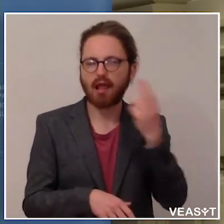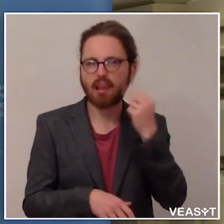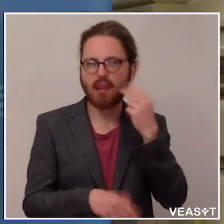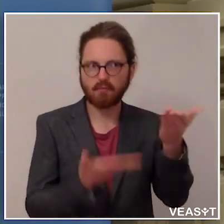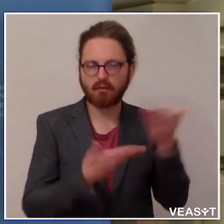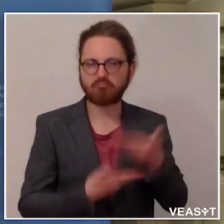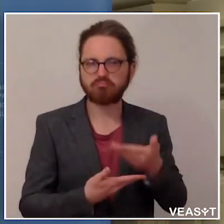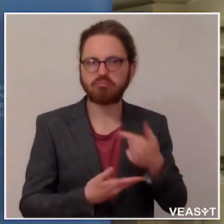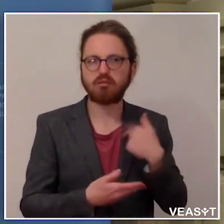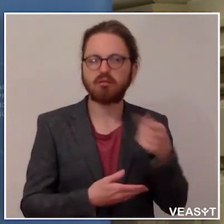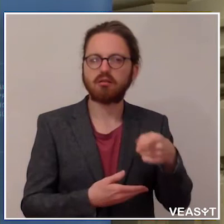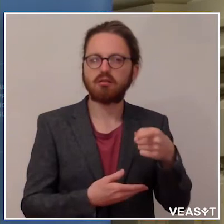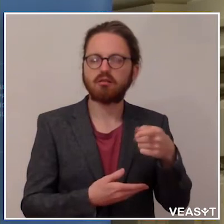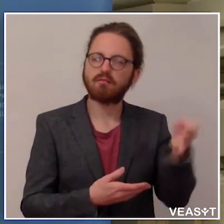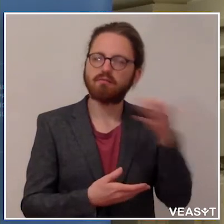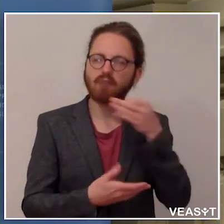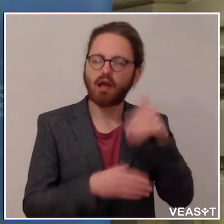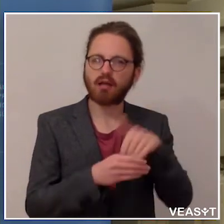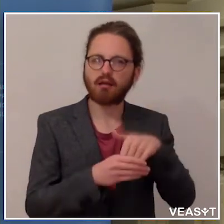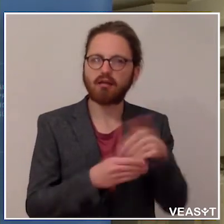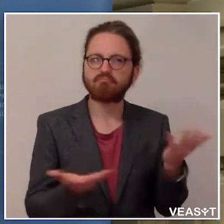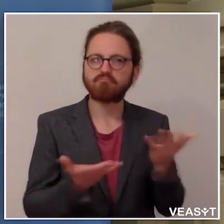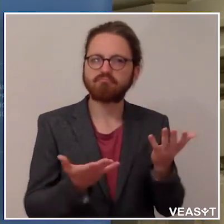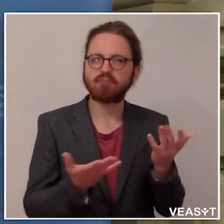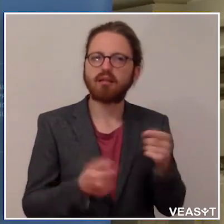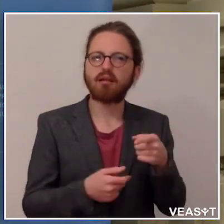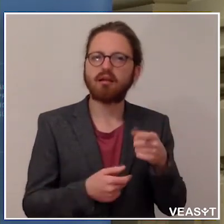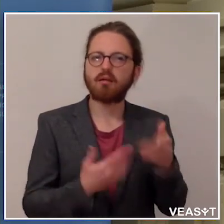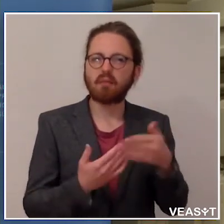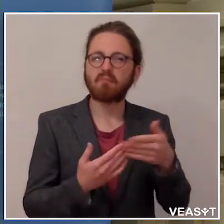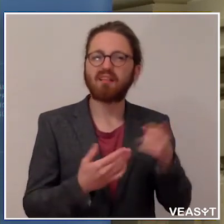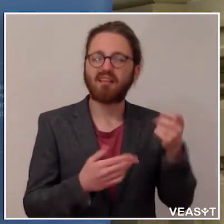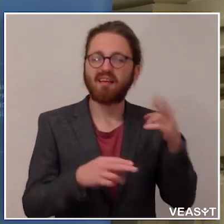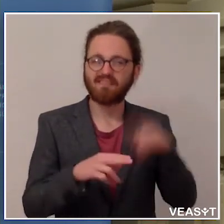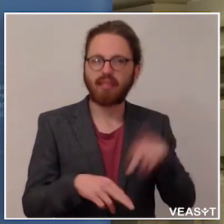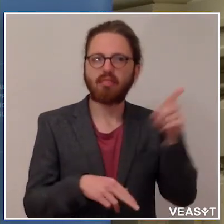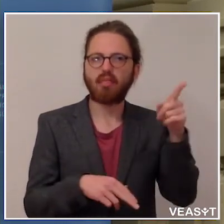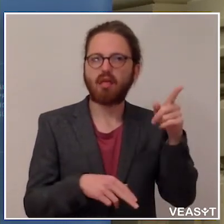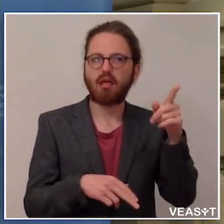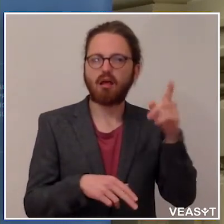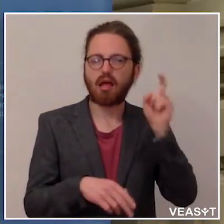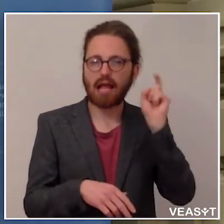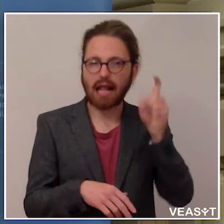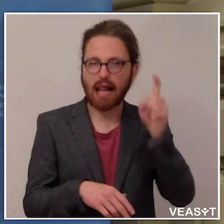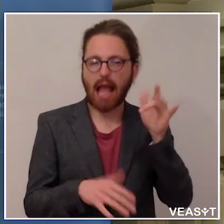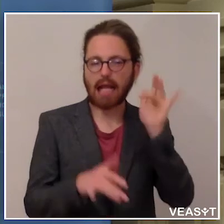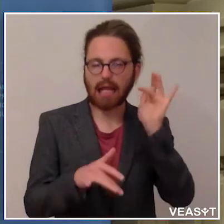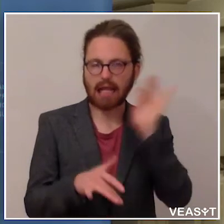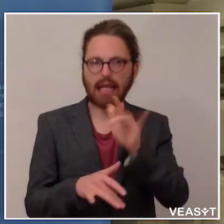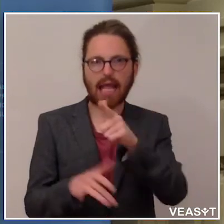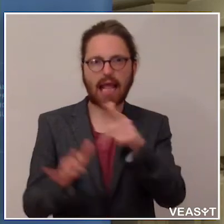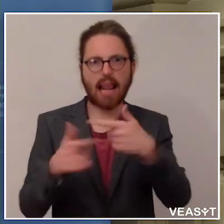die stellt sich die Frage, ob, wenn das jetzt angefochten wird, ob das Landesgesetz dann trotzdem gültig ist.